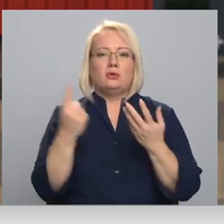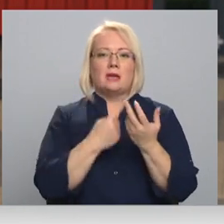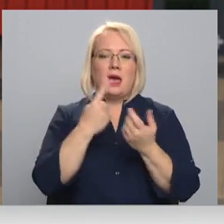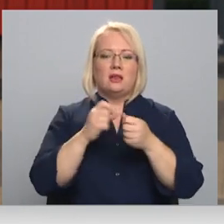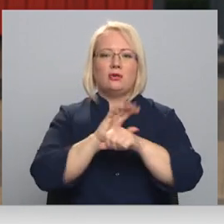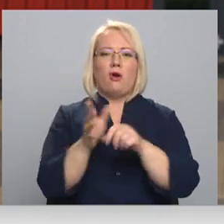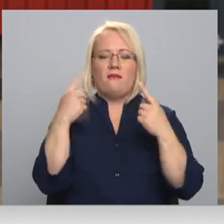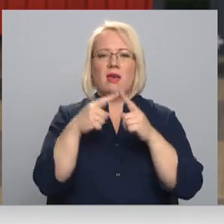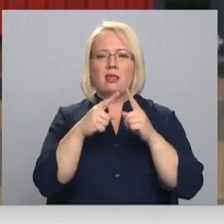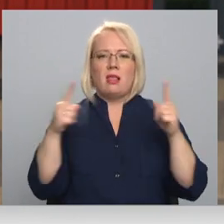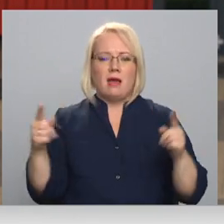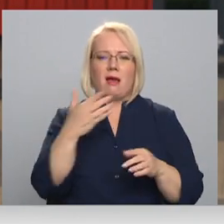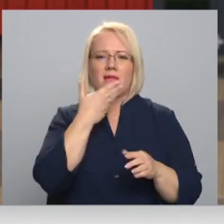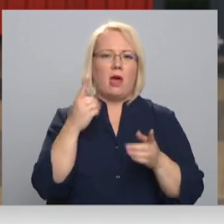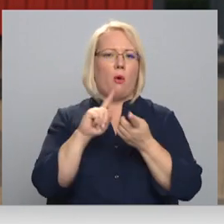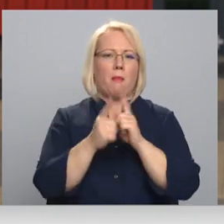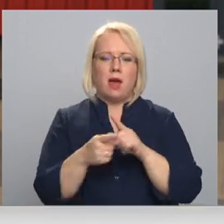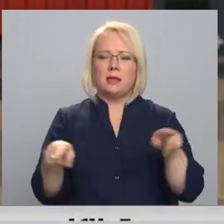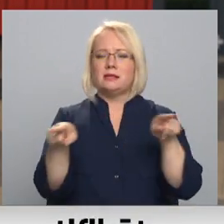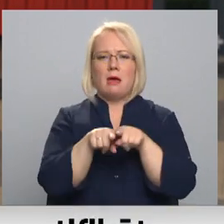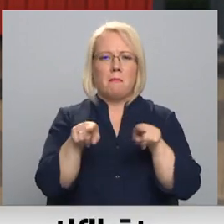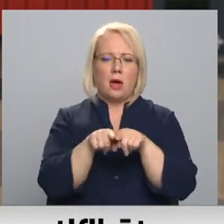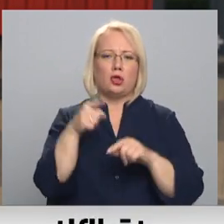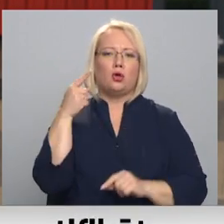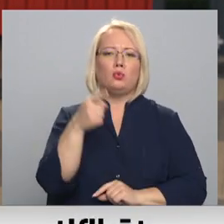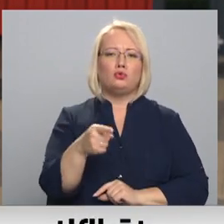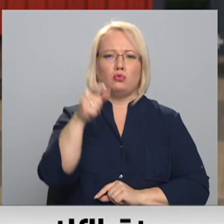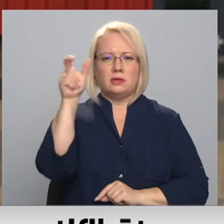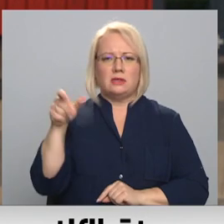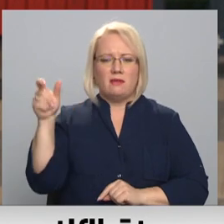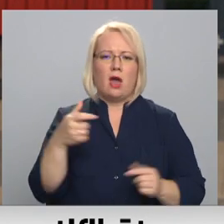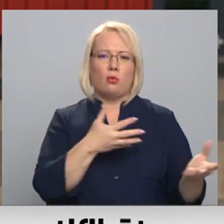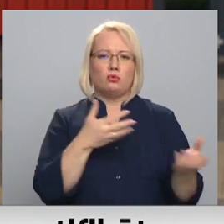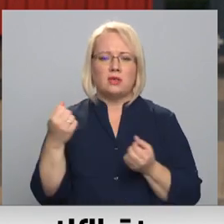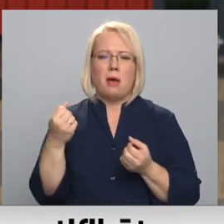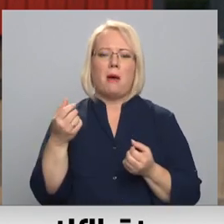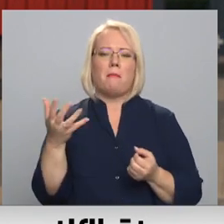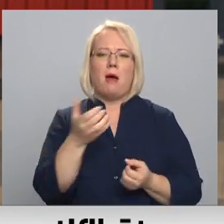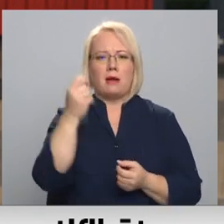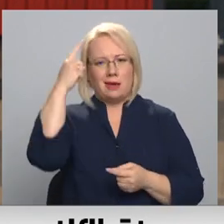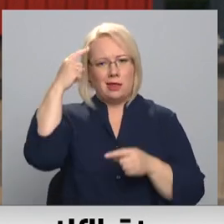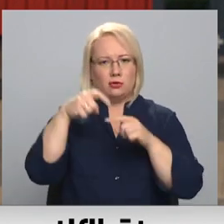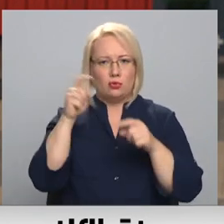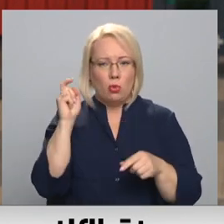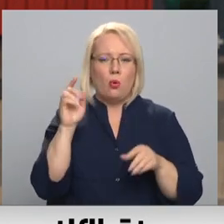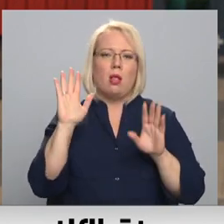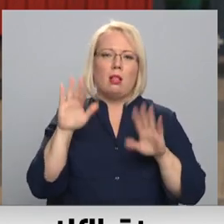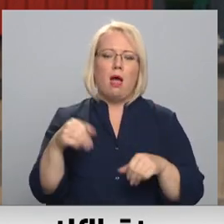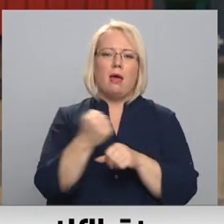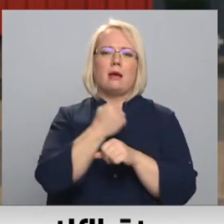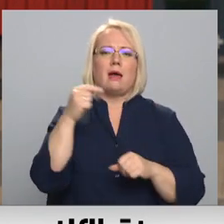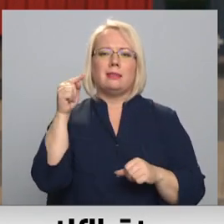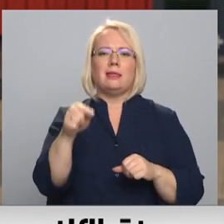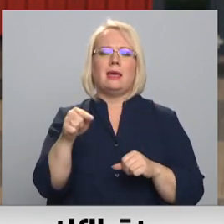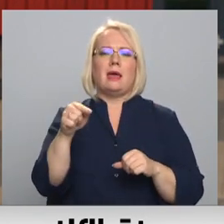mainījies. visu gadu griezumā mēs tāpat tās apmēram tūkstotas pacientas gadā uzņemumu ar insultu. Lai gan šie